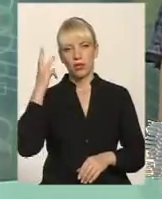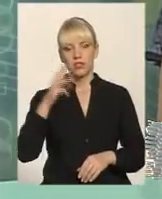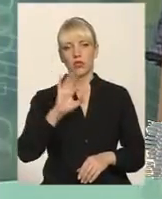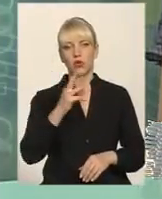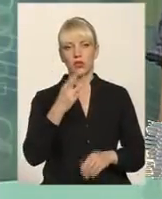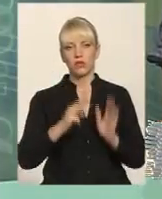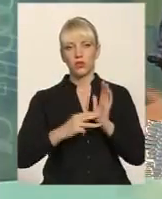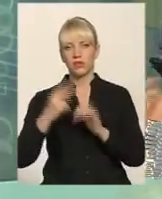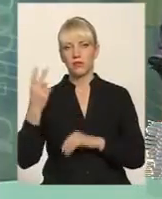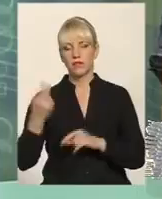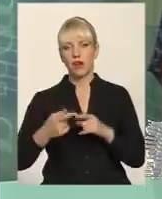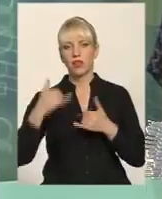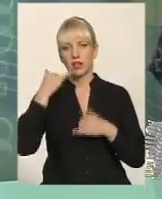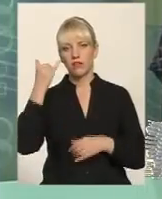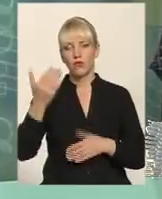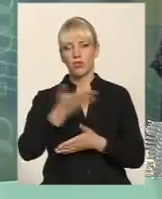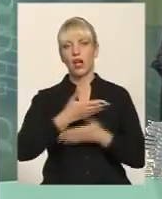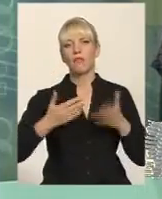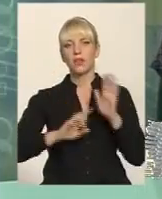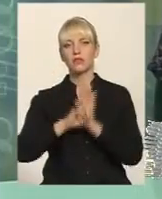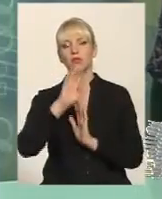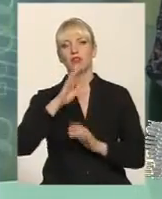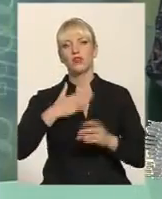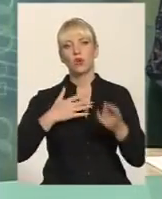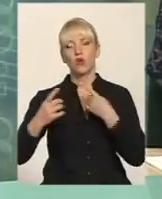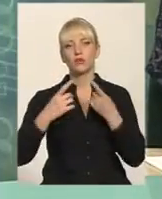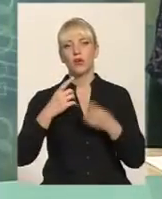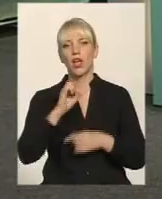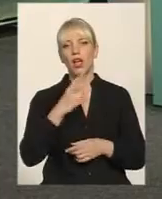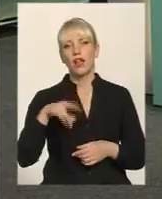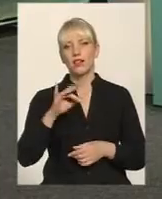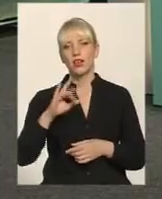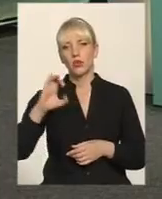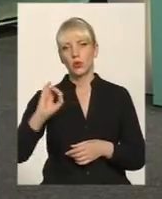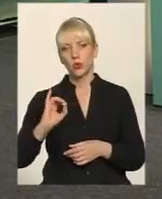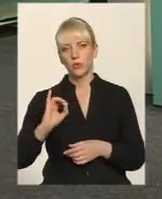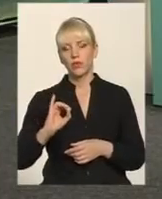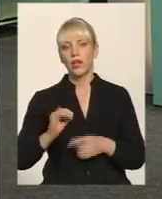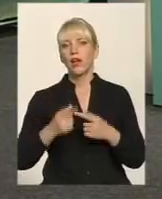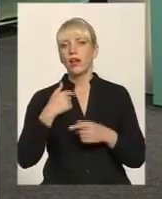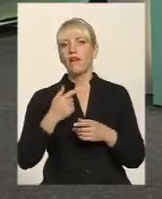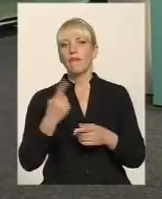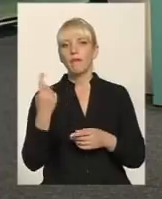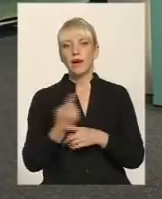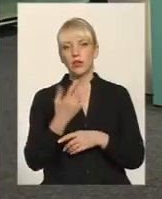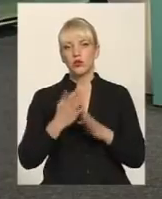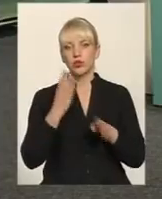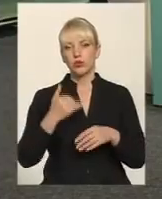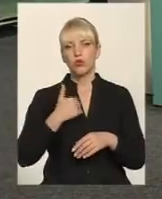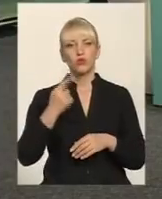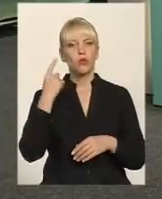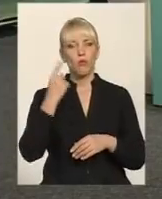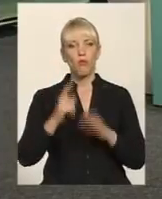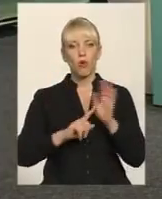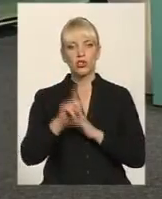Телефонуйте, а ми розпочинаємо нашу розмову. Пане Андрію, насамперед, хочу розпочати щуток.